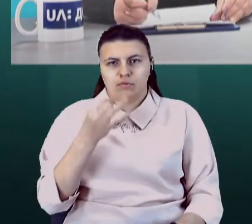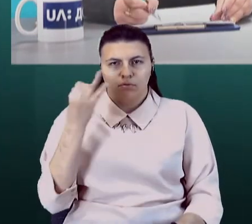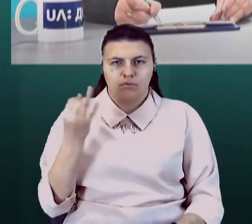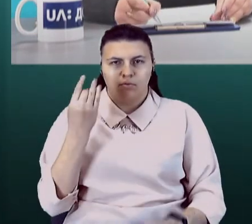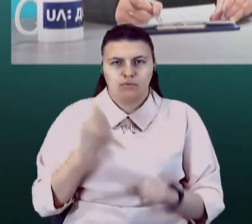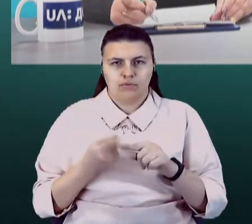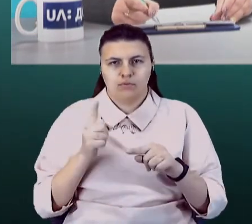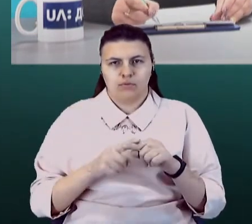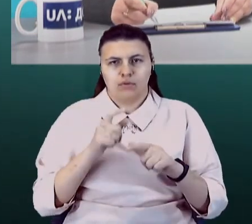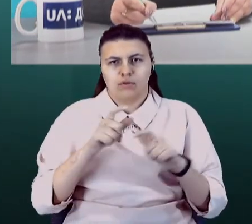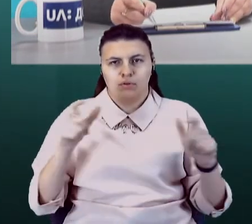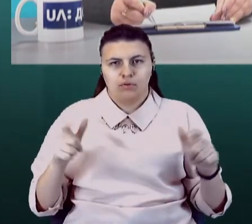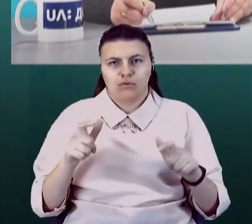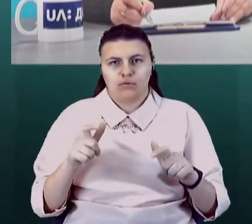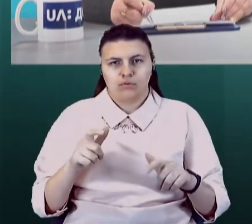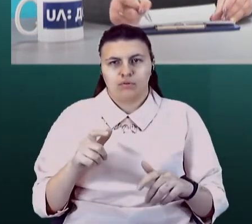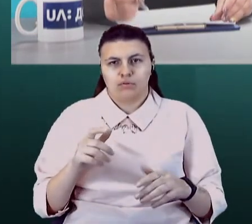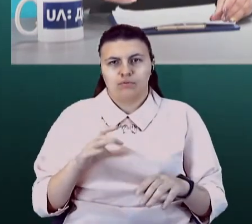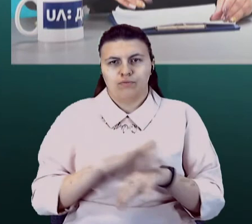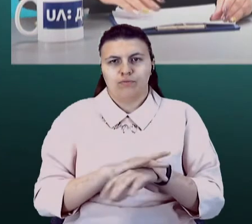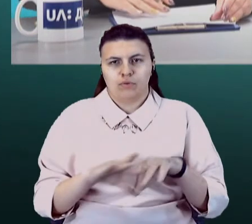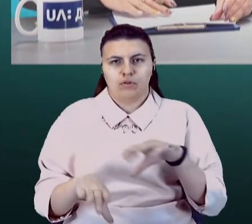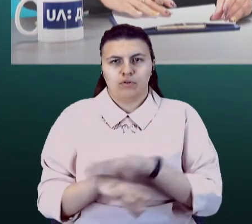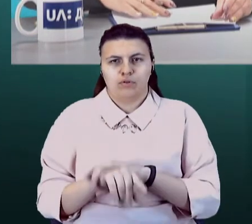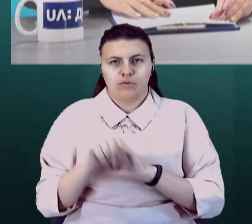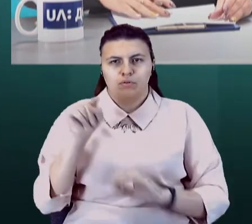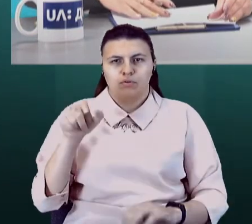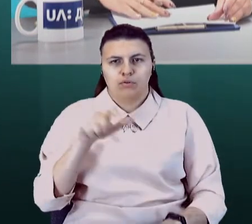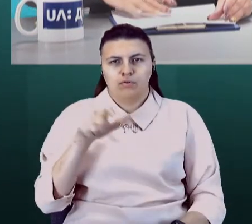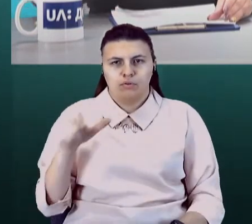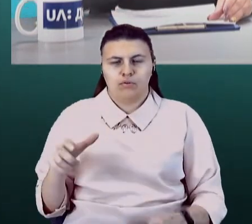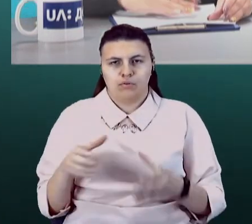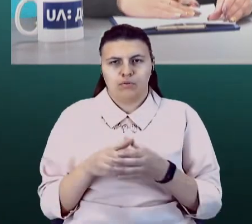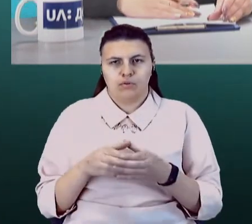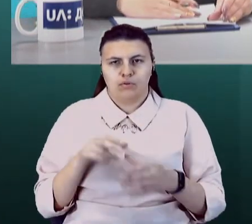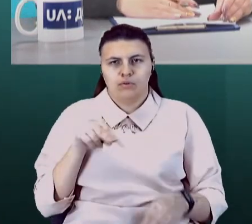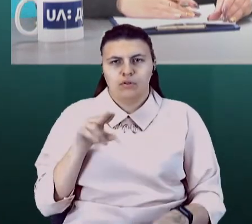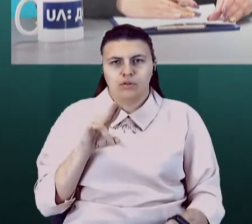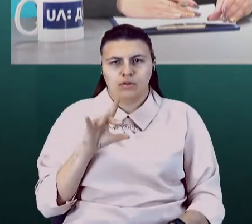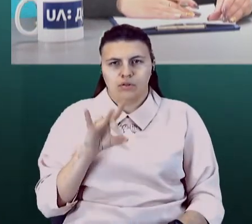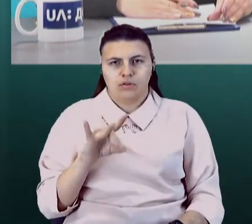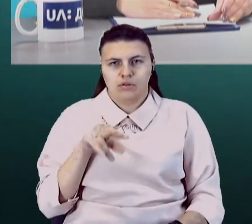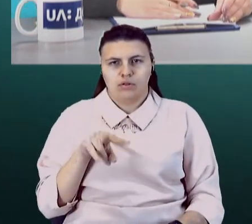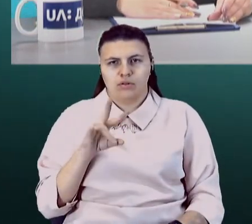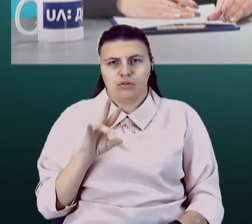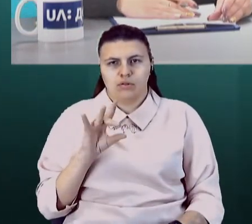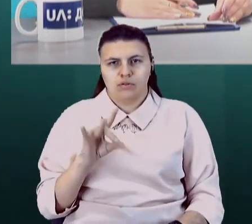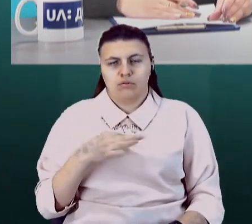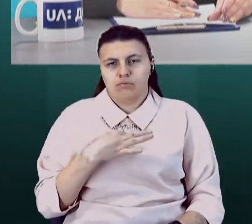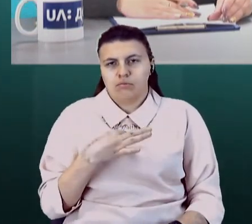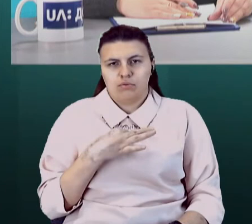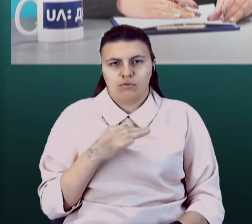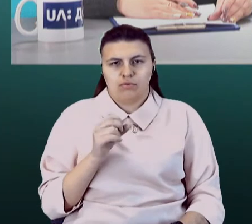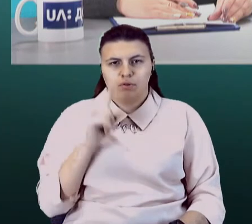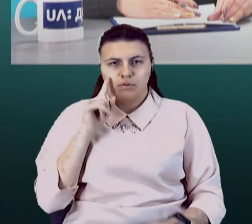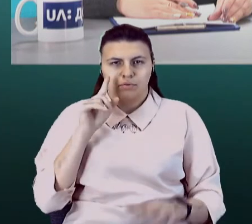Тобто люди де-факто в заручниках у тих людей. І угруповання ДНР і ЛНР байдуже, як сприймуть люди